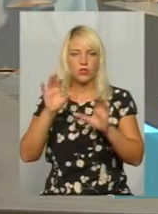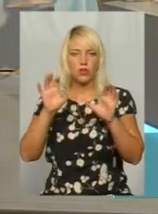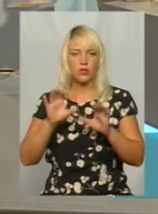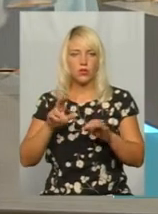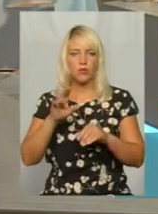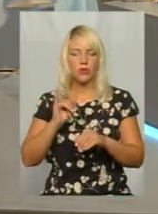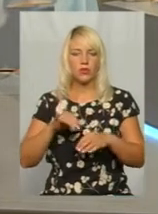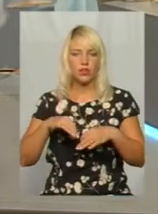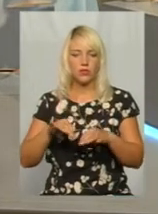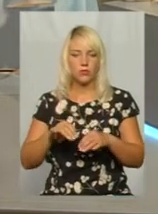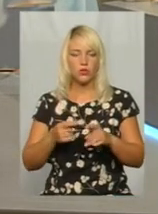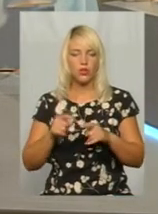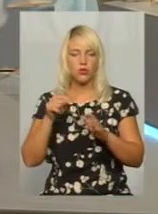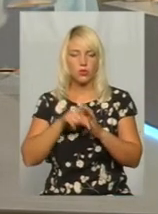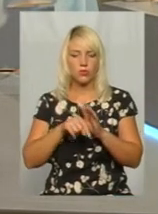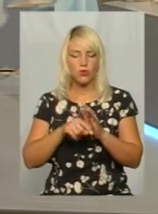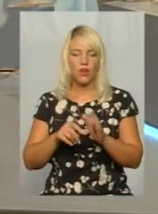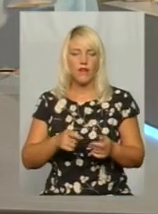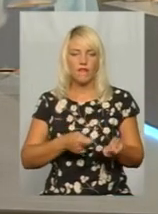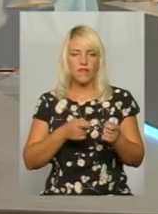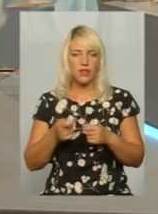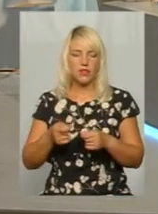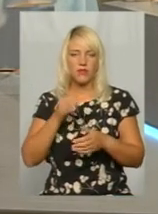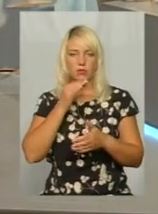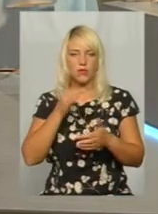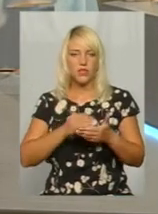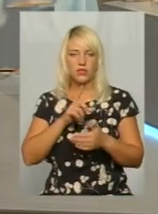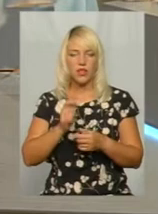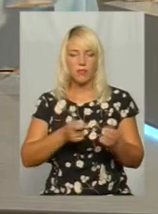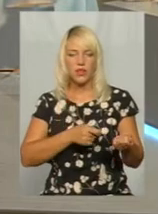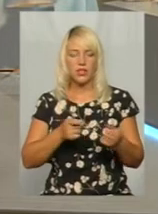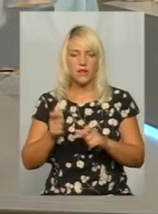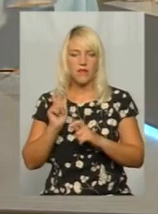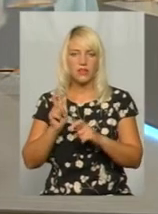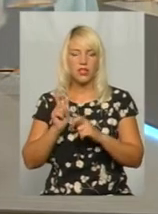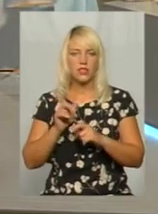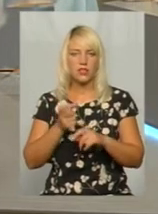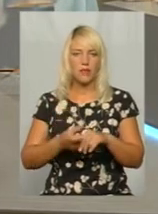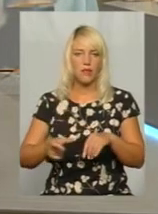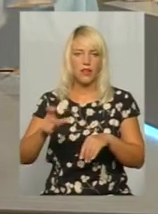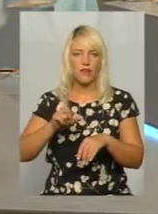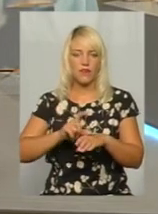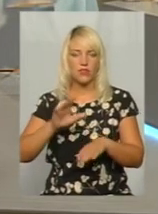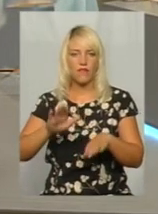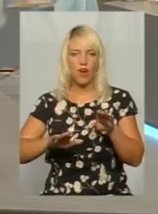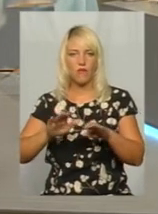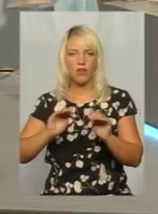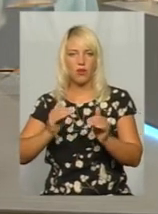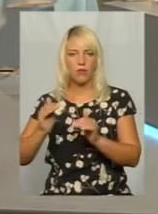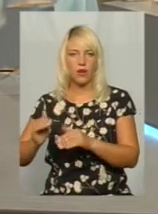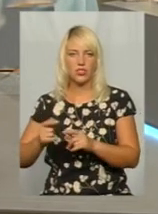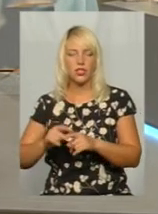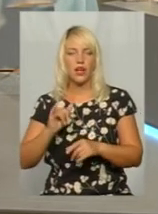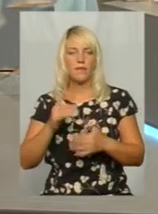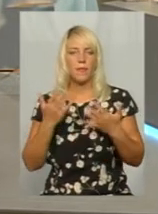Тобто, введення відповідальності вантажу від правника за привезення вантажу з перевищенням вагових обмежень. І на якому